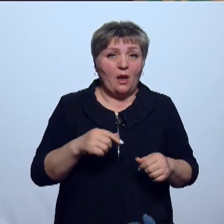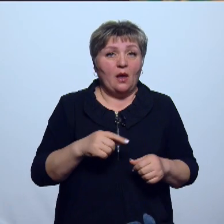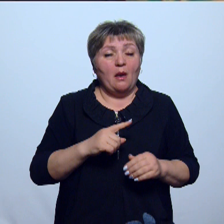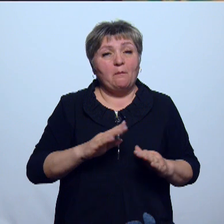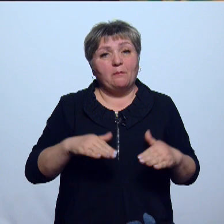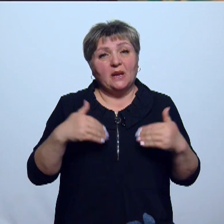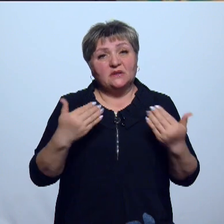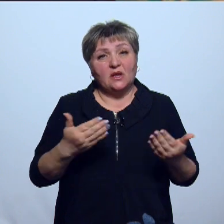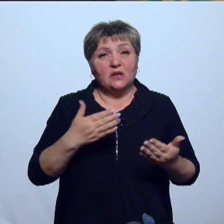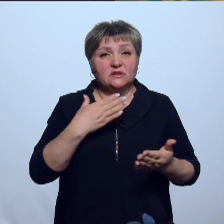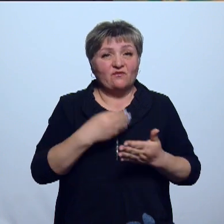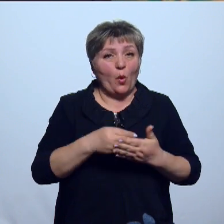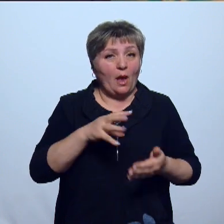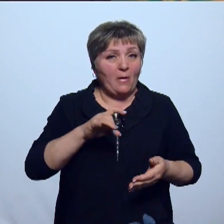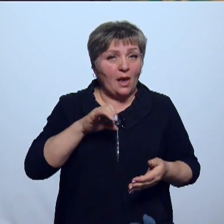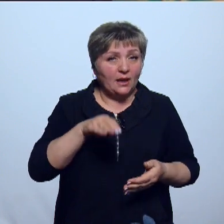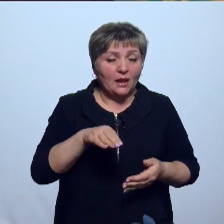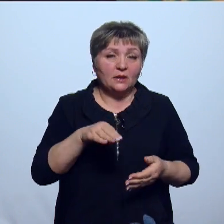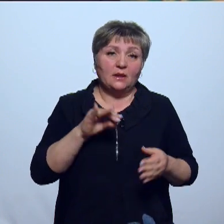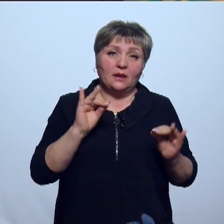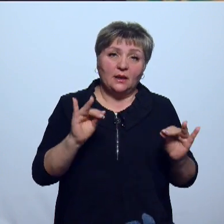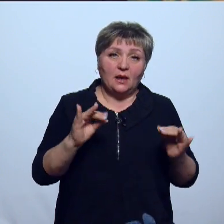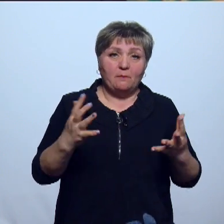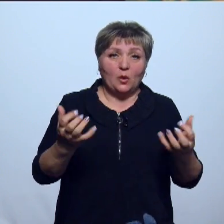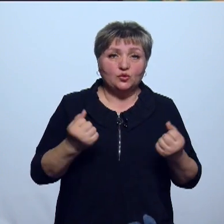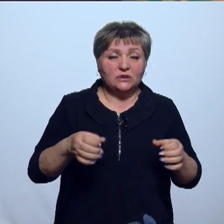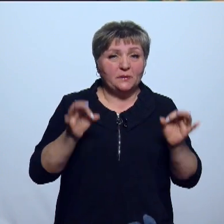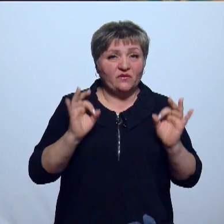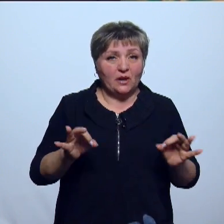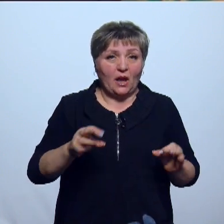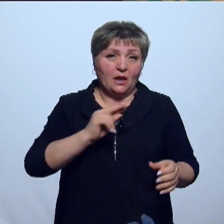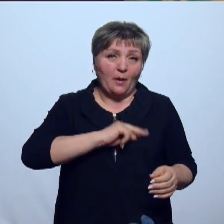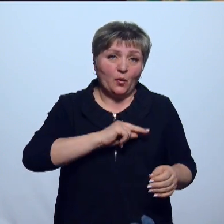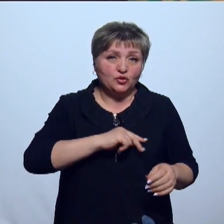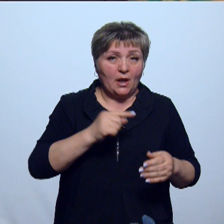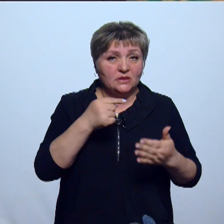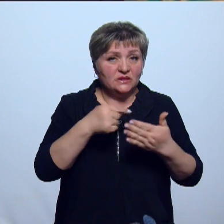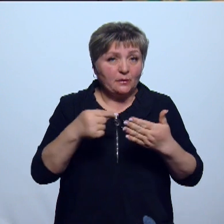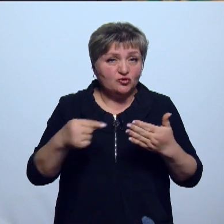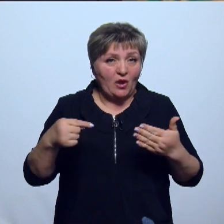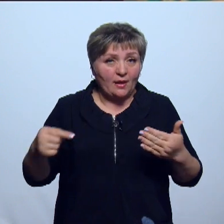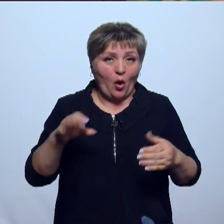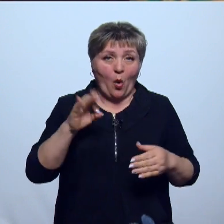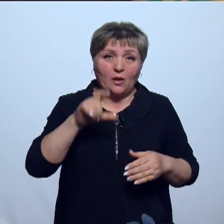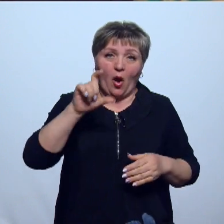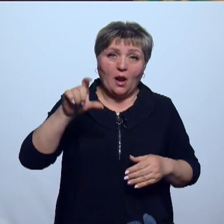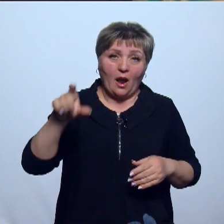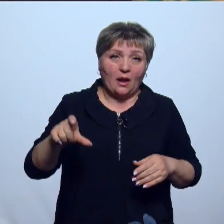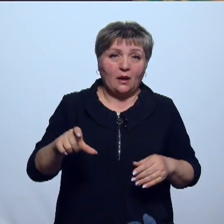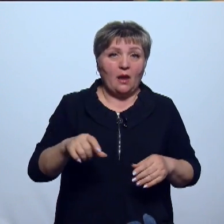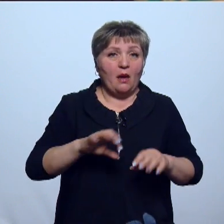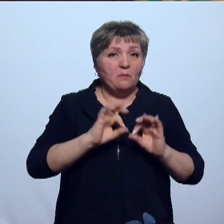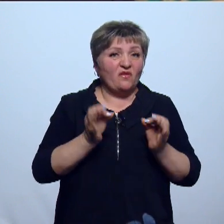Удм.маркет, получили такие справедливые рабочие замечания от коллег. Здесь профессиональная